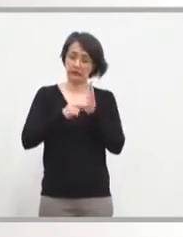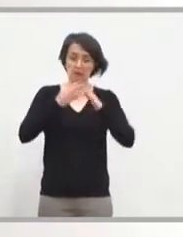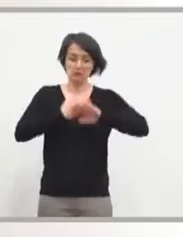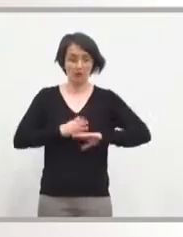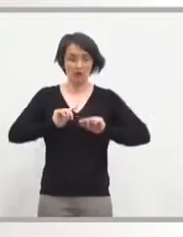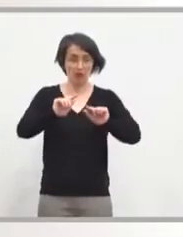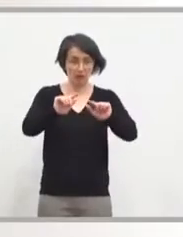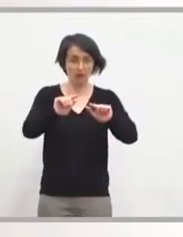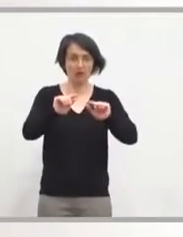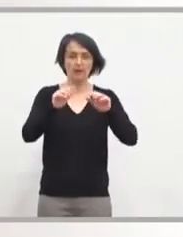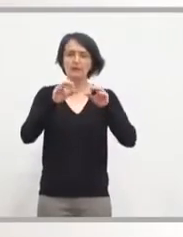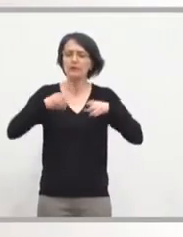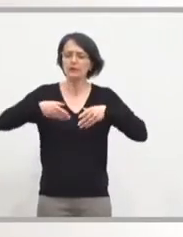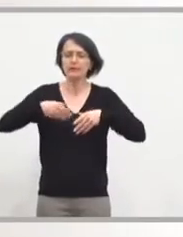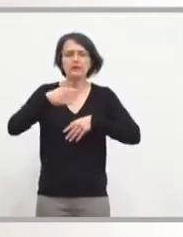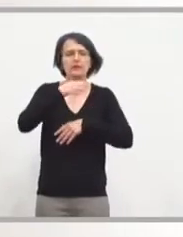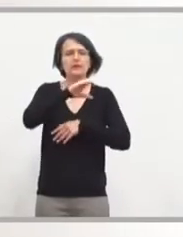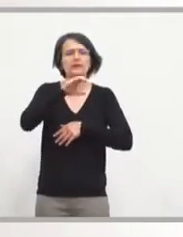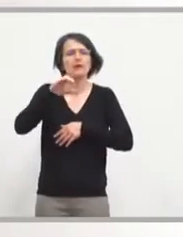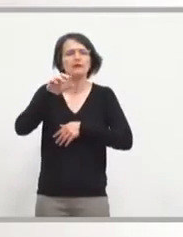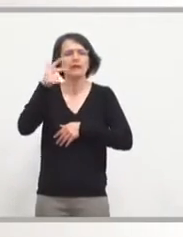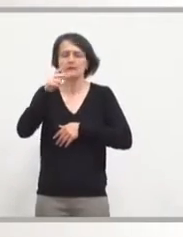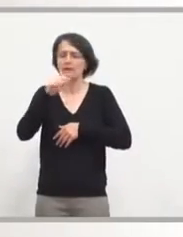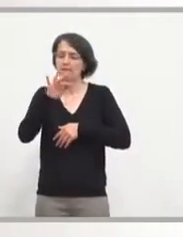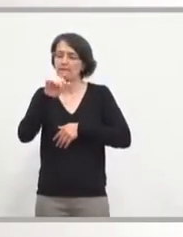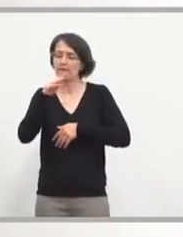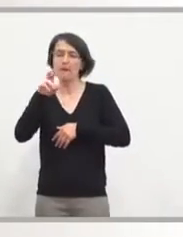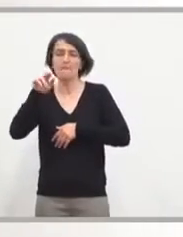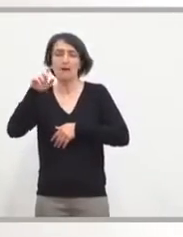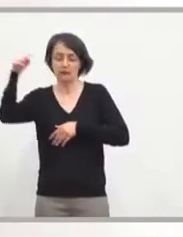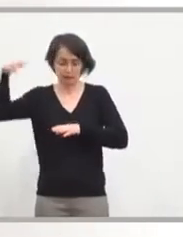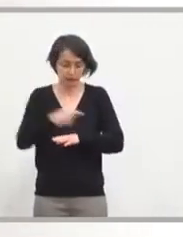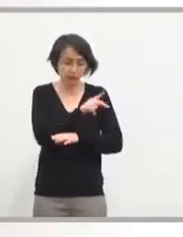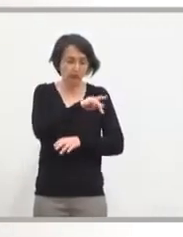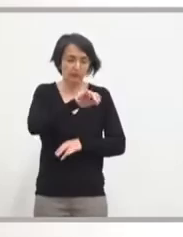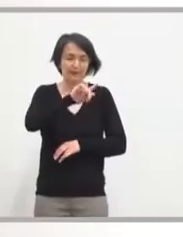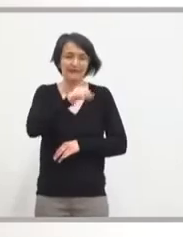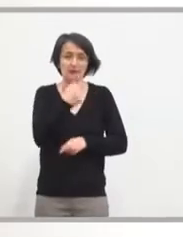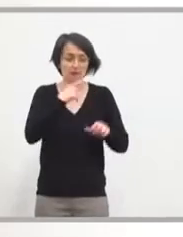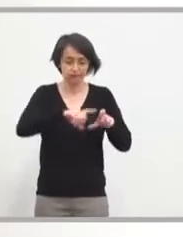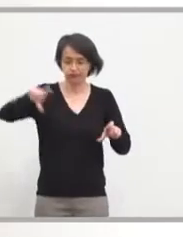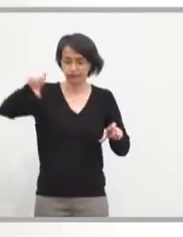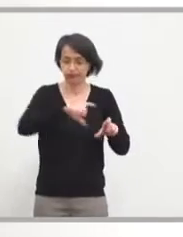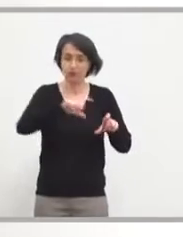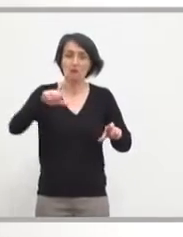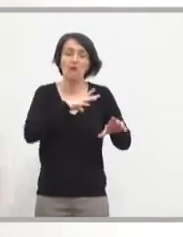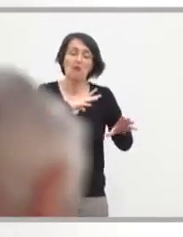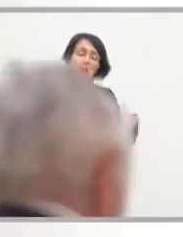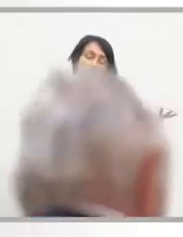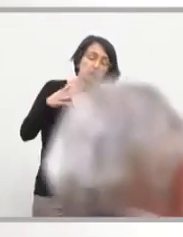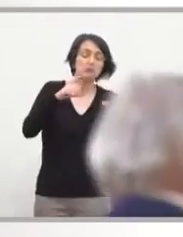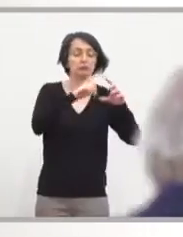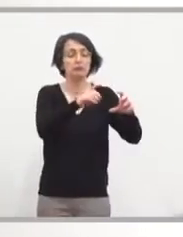entre la 113 Fabreg et Pignan pour différentes raisons qui lui sont propres. La commune de Saint-Georges